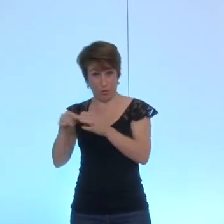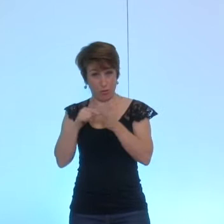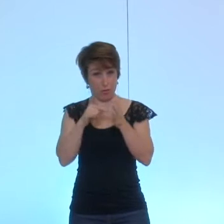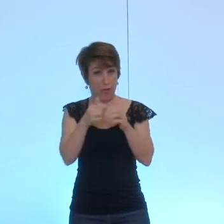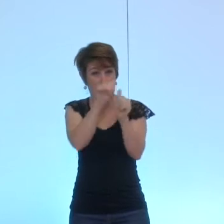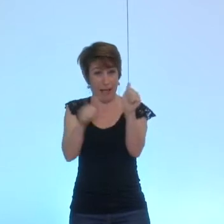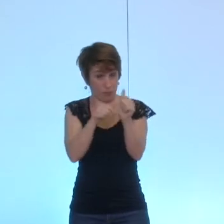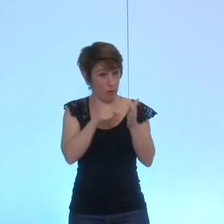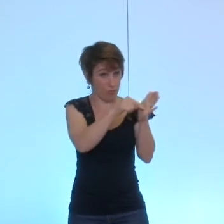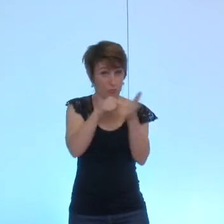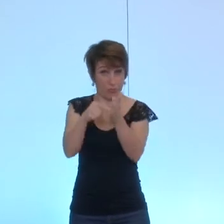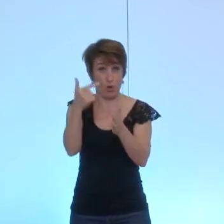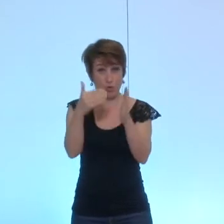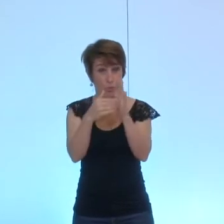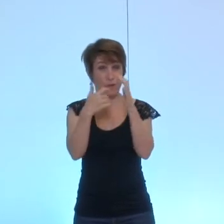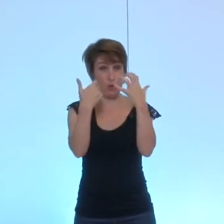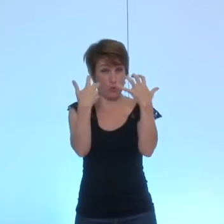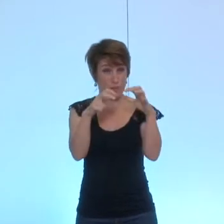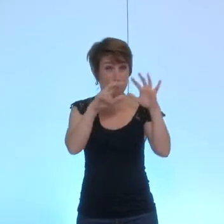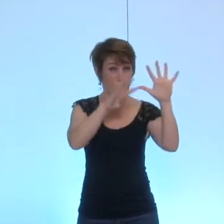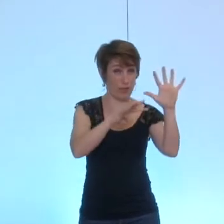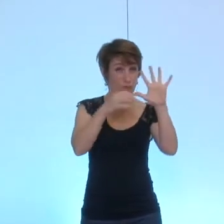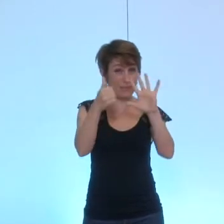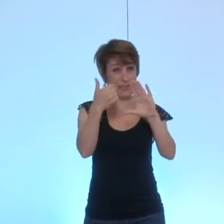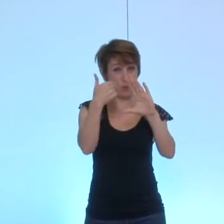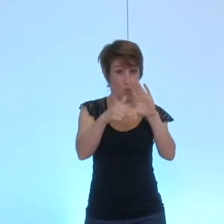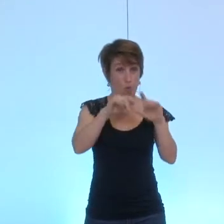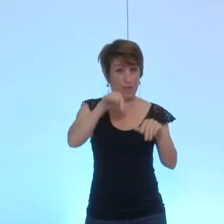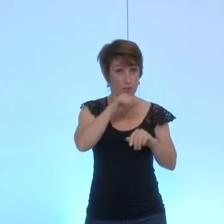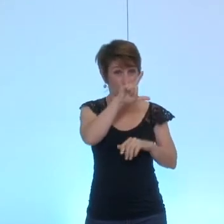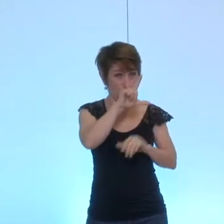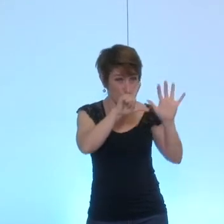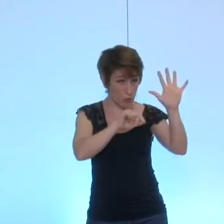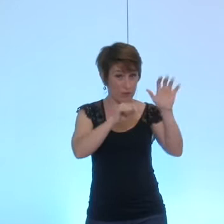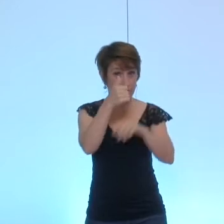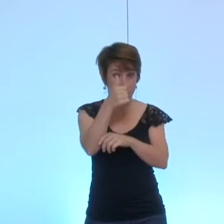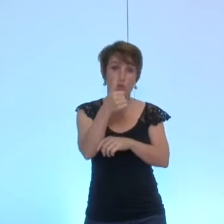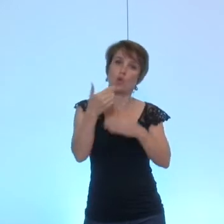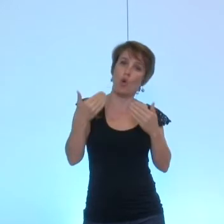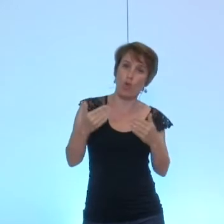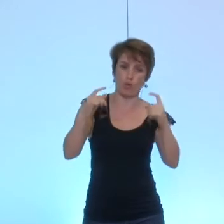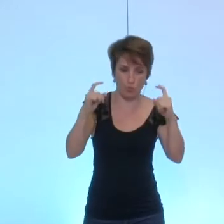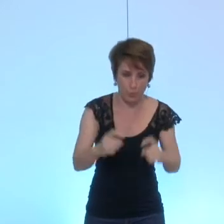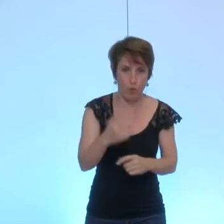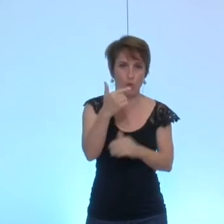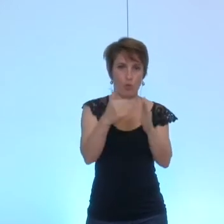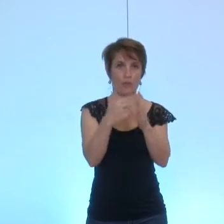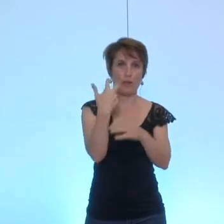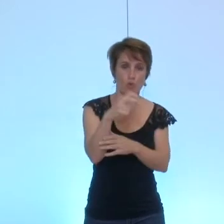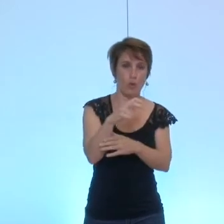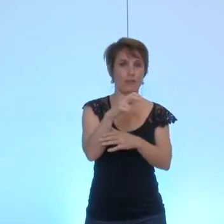896,71 euros. Aujourd'hui, l'indemnité brute est de 2 357 266